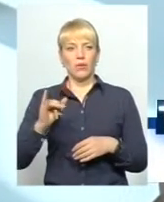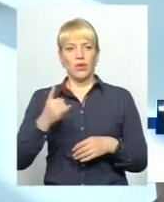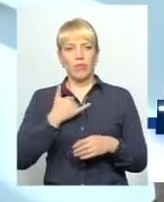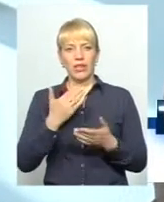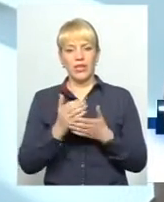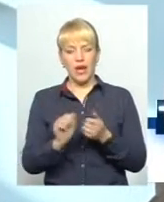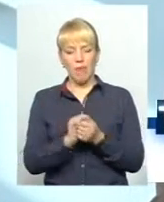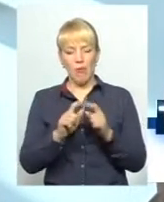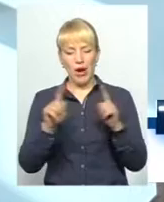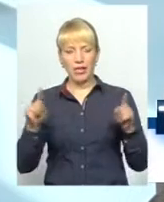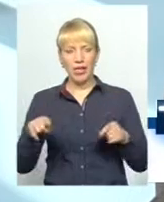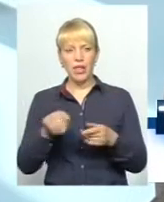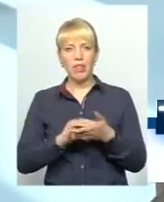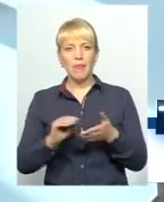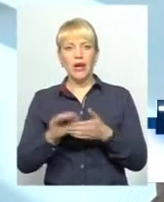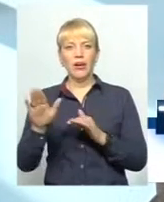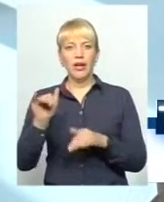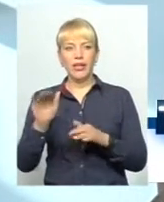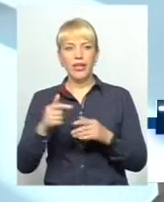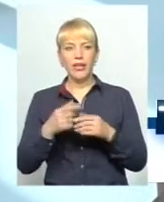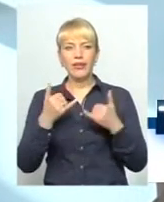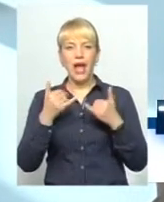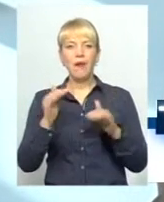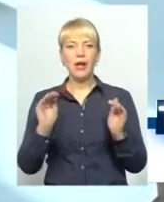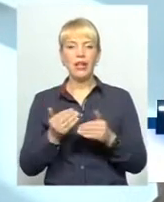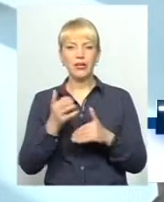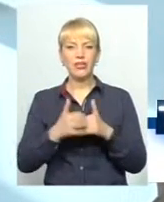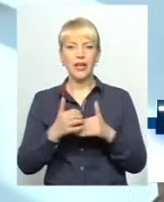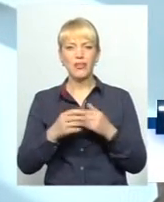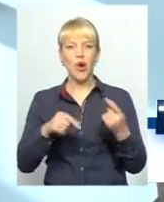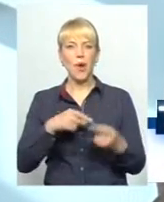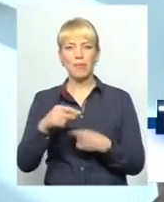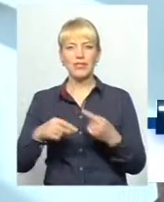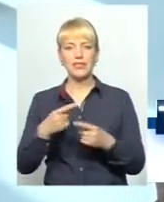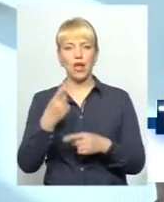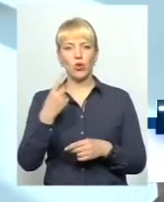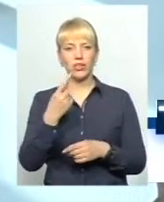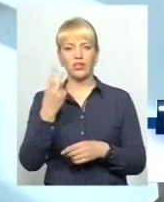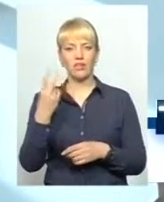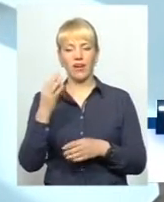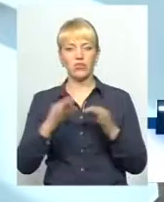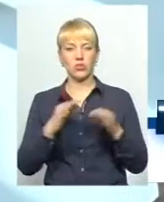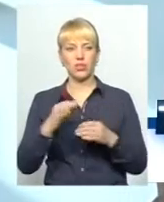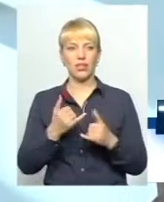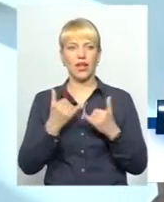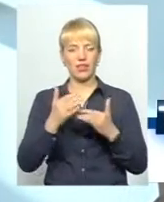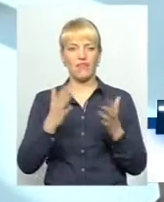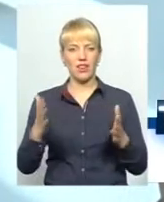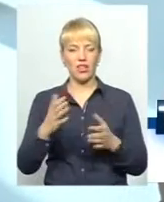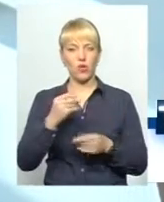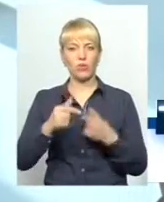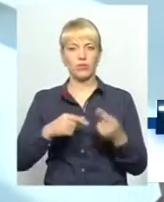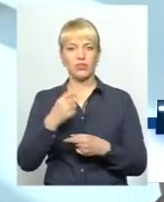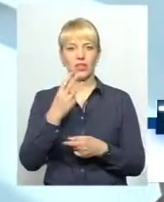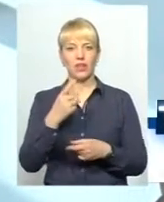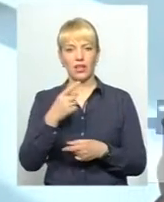бумажка, де написано, що кредити для малого і середнього бізнесу, там видаються під 1-2%, для великого 3-5%. Тобто,